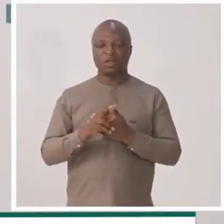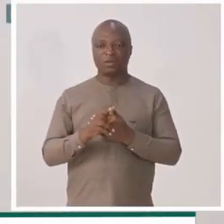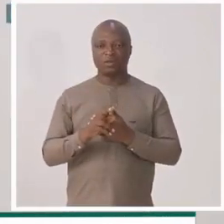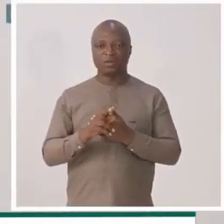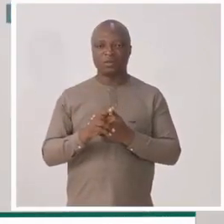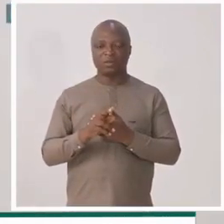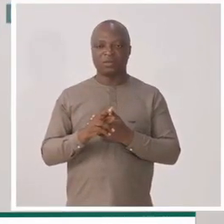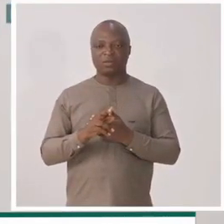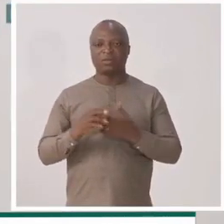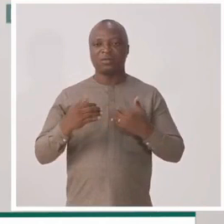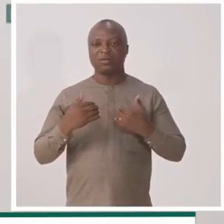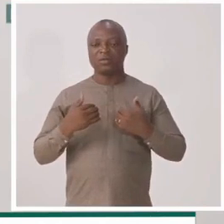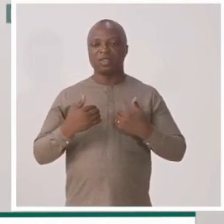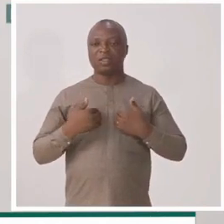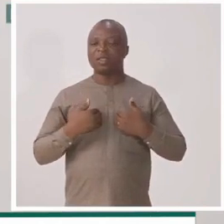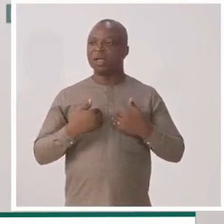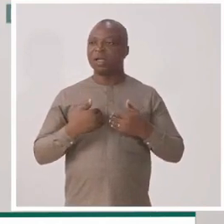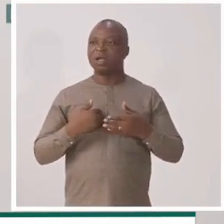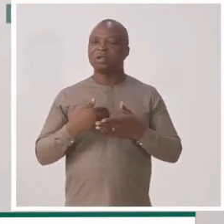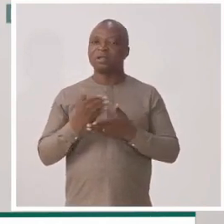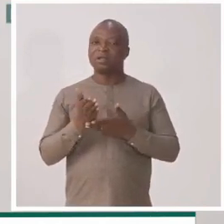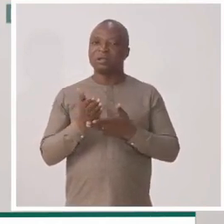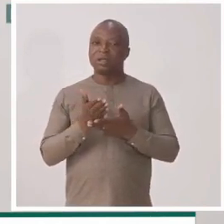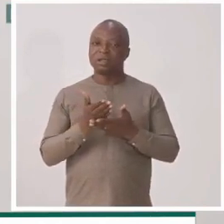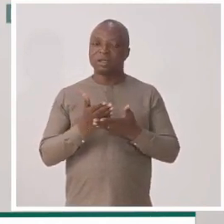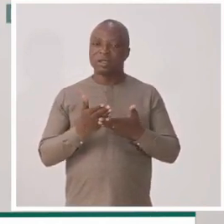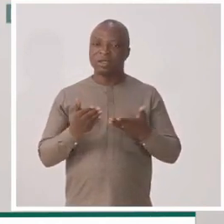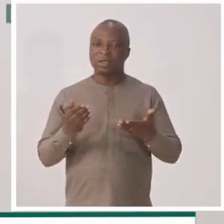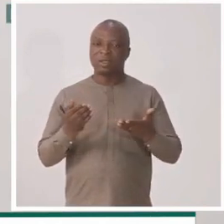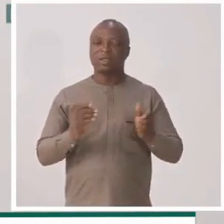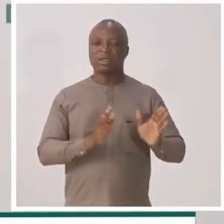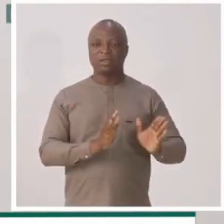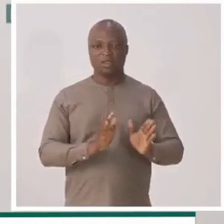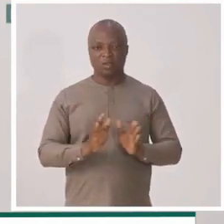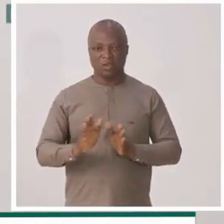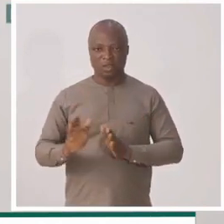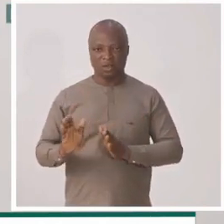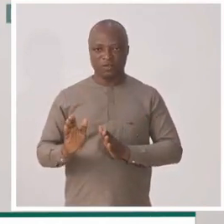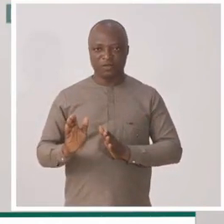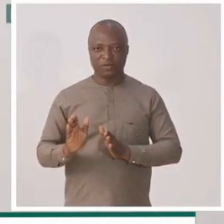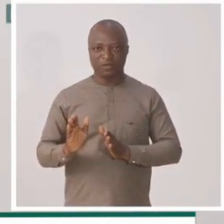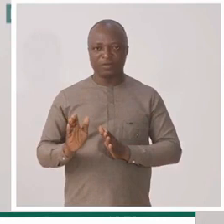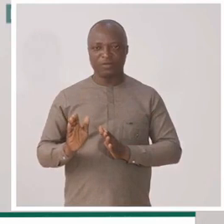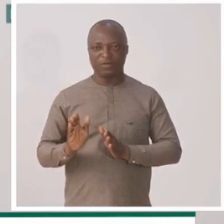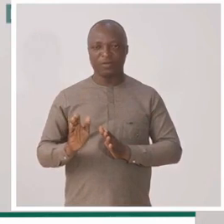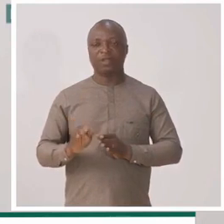janvier, il y a tout un certain dispositif